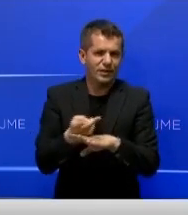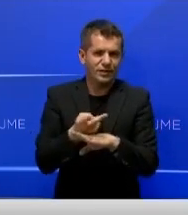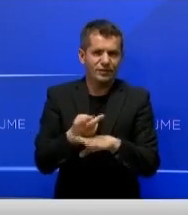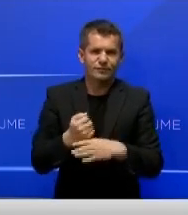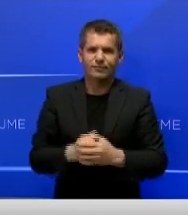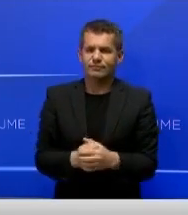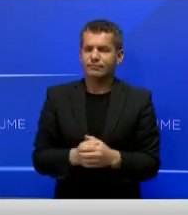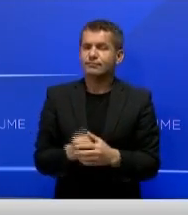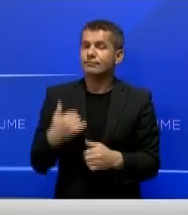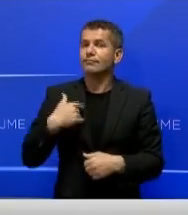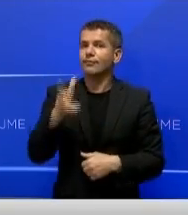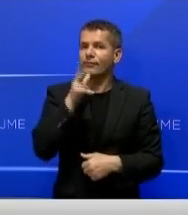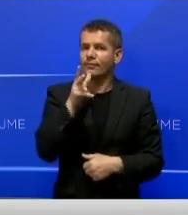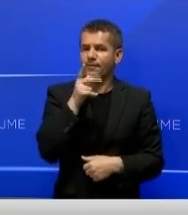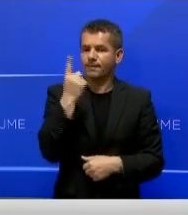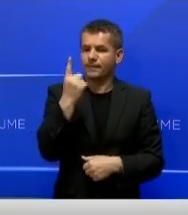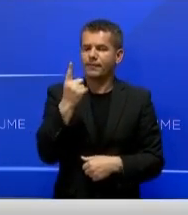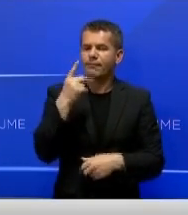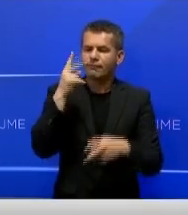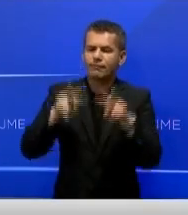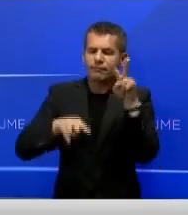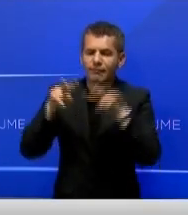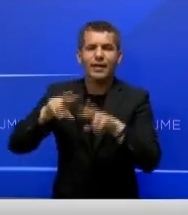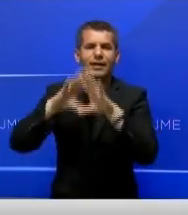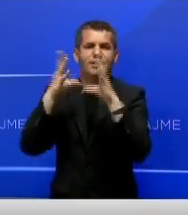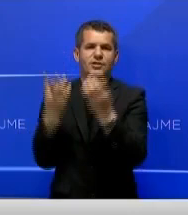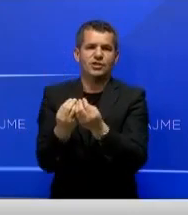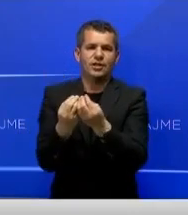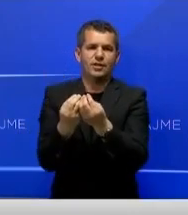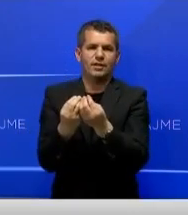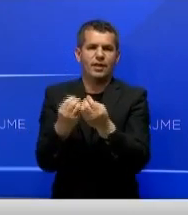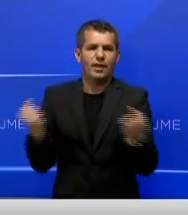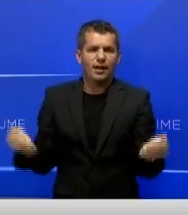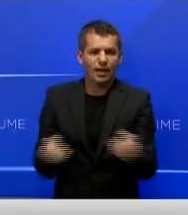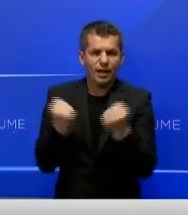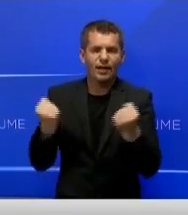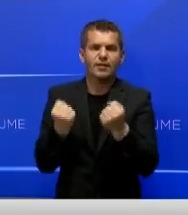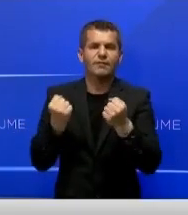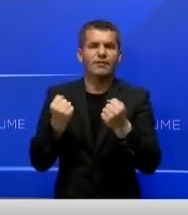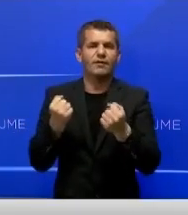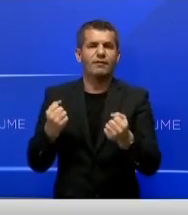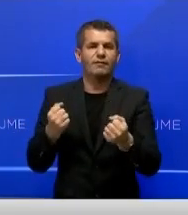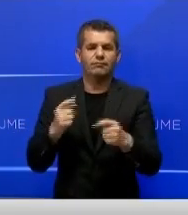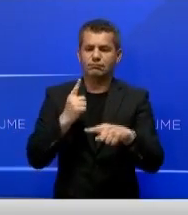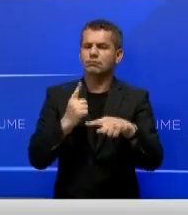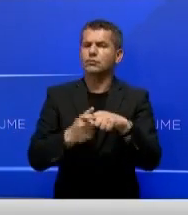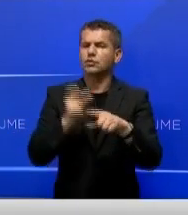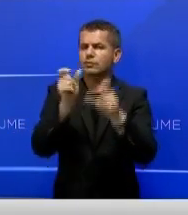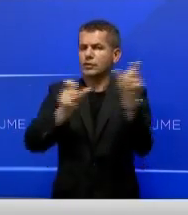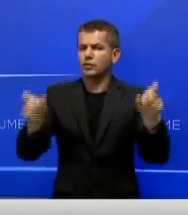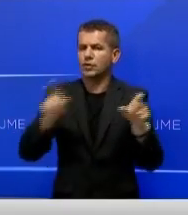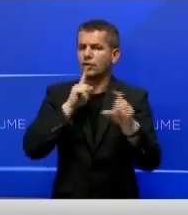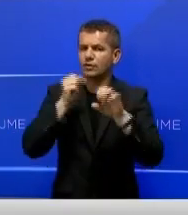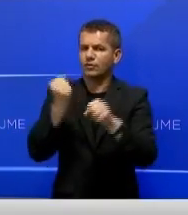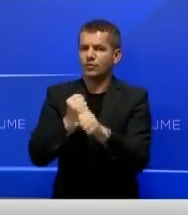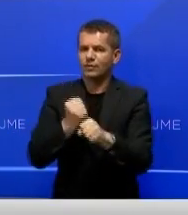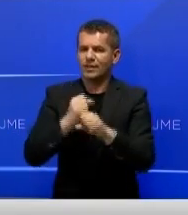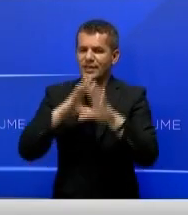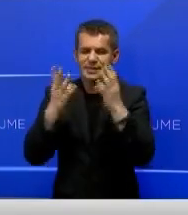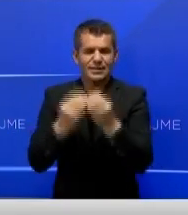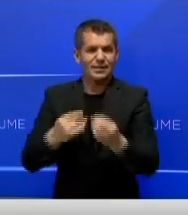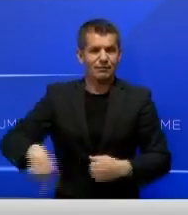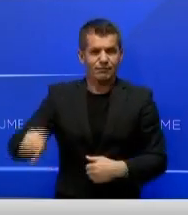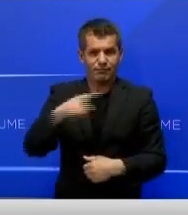Une kërkoj vetëm të vlerësojt punë, angazhimi, mundi edhe sakrifisa për infermjerët, duke di që në mesin në